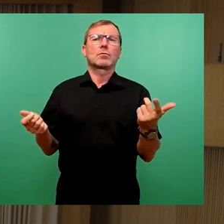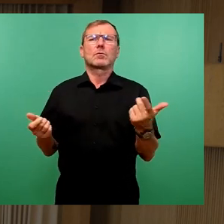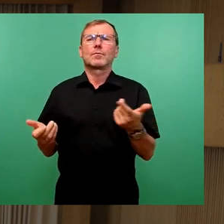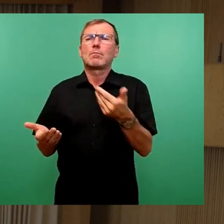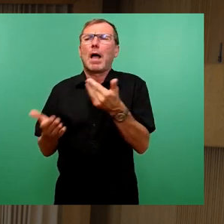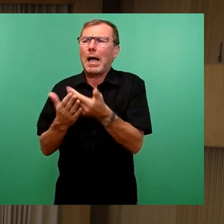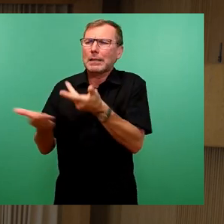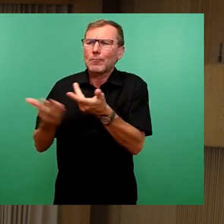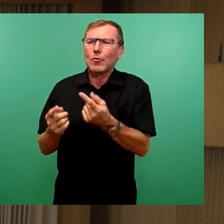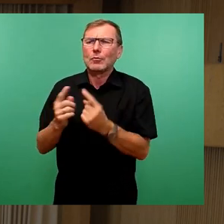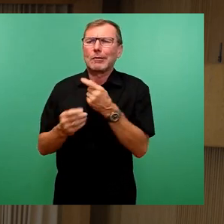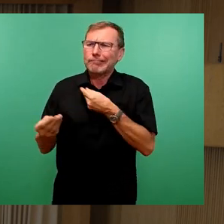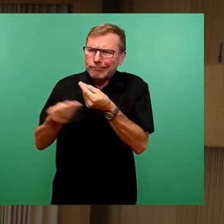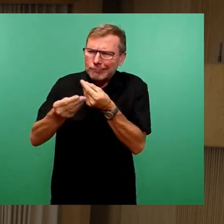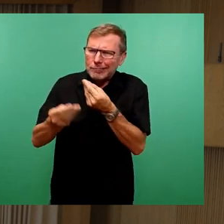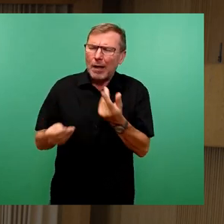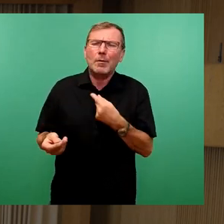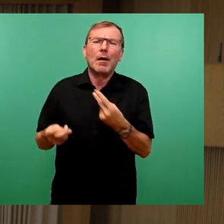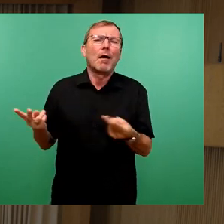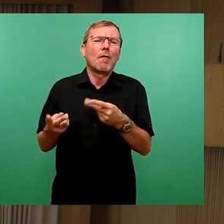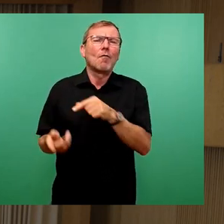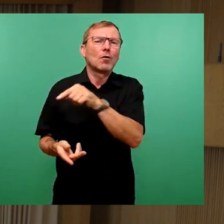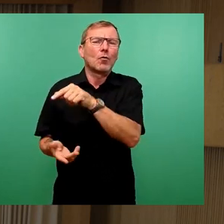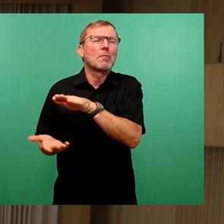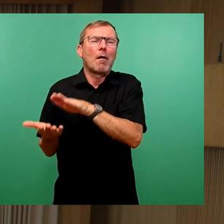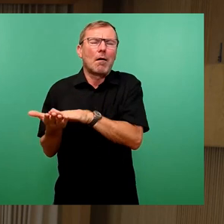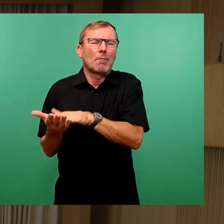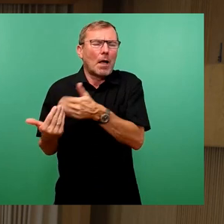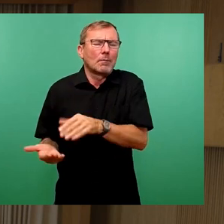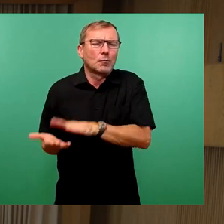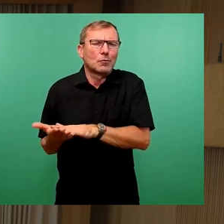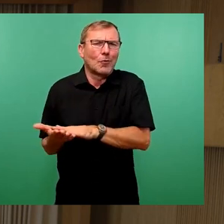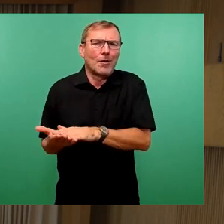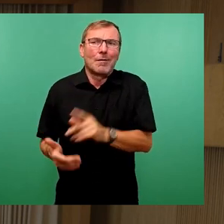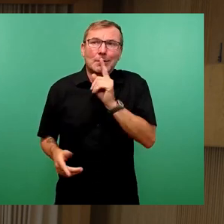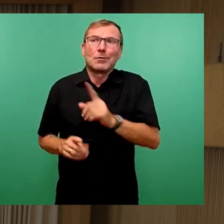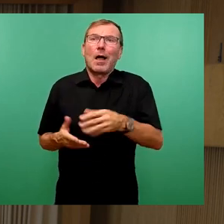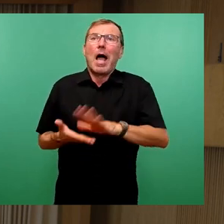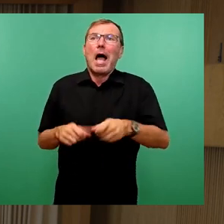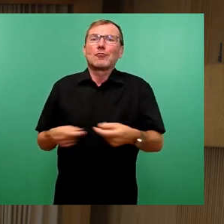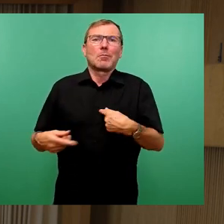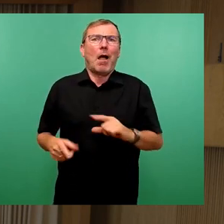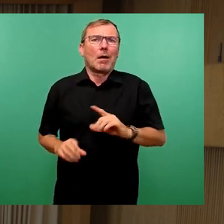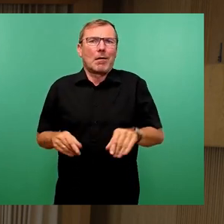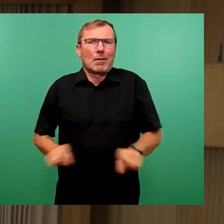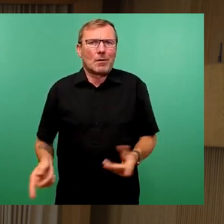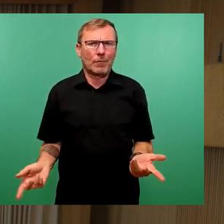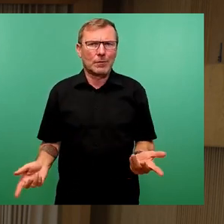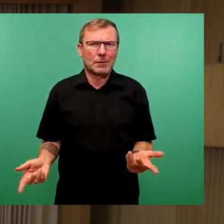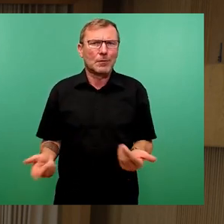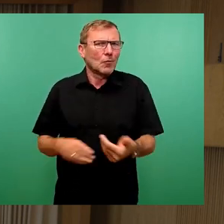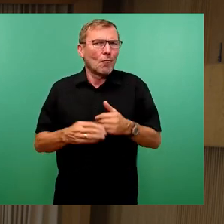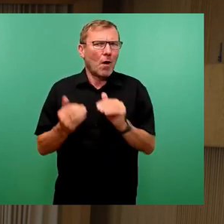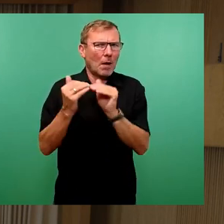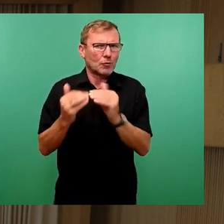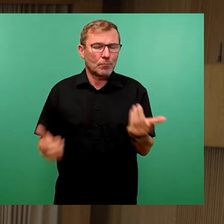Ich gehe aber davon aus, dass die Förderung weiter zur Verfügung steht, sonst hätten wir ja auch gar nicht ausschreiben dürfen. Also so die Vorabstimmung. Dann drücken wir